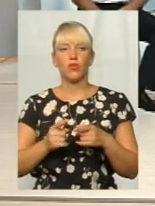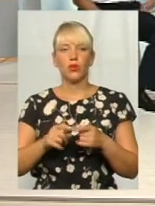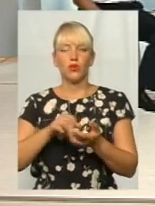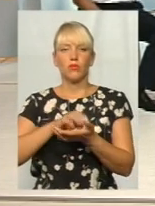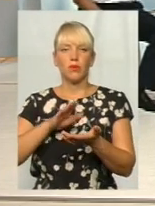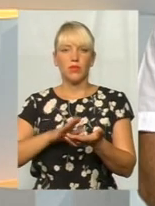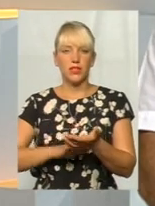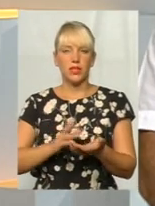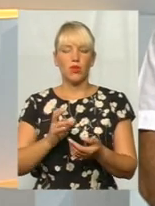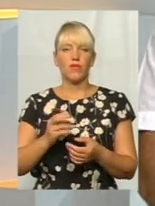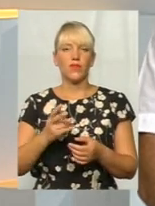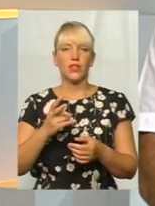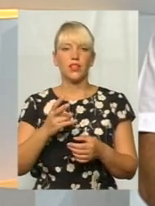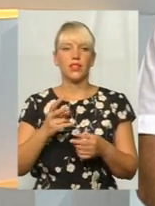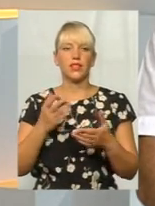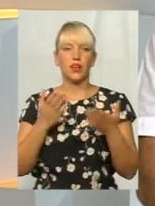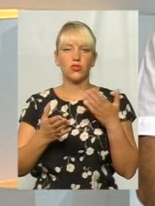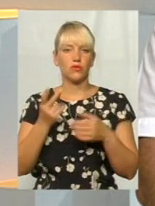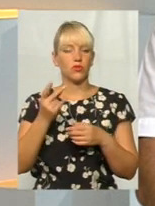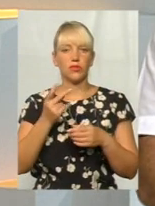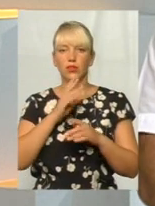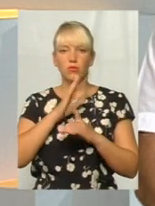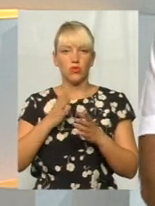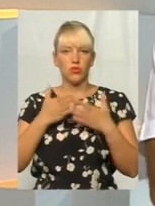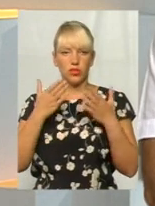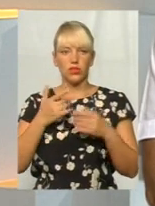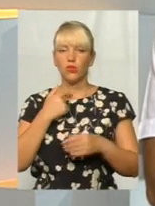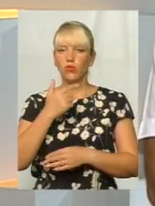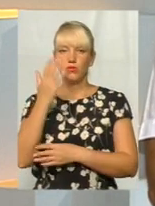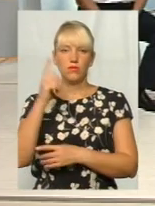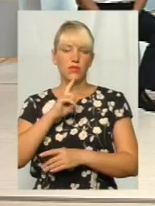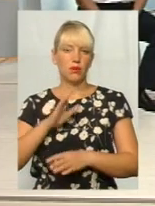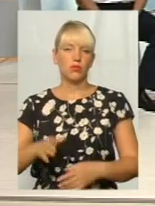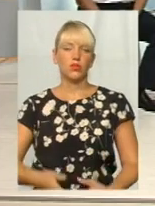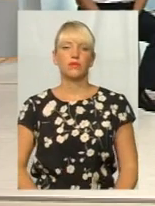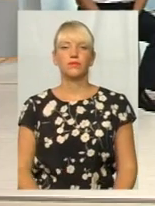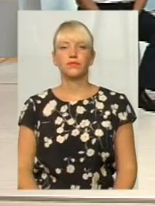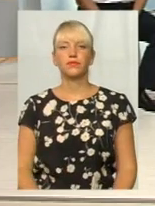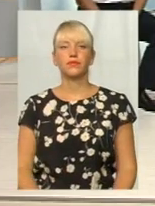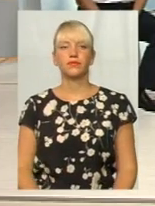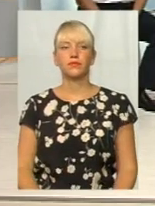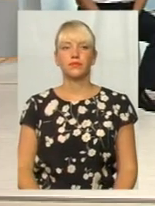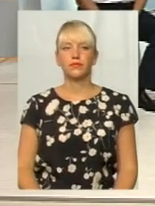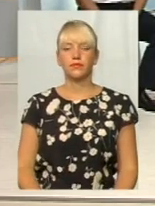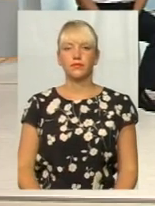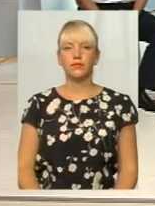застереженнях. Якщо його не буде, просто в другому читанні голосуватись не буде. Скажіть, будь ласка,